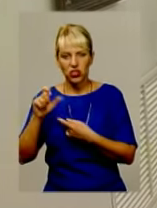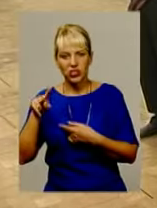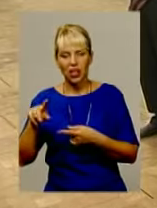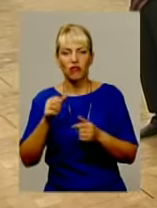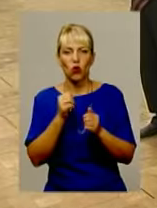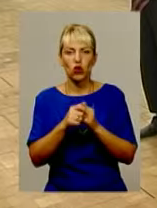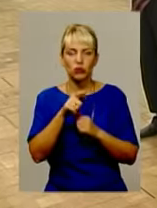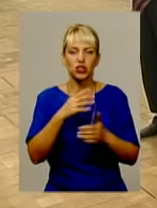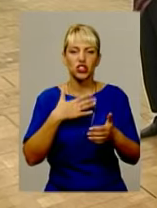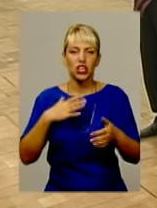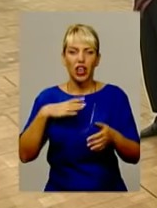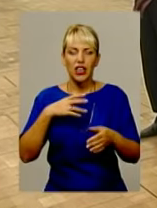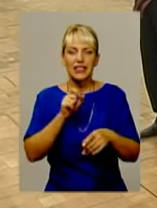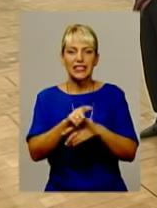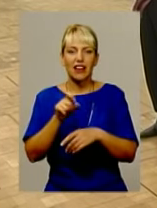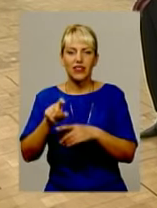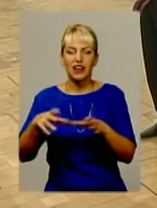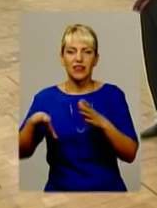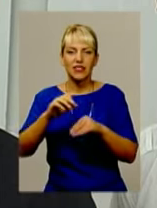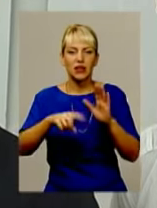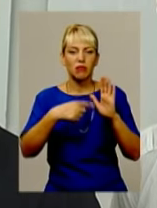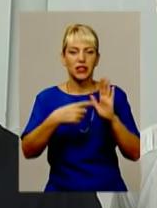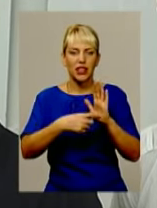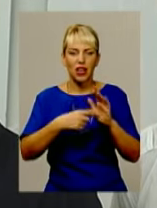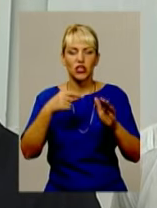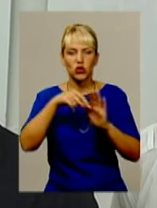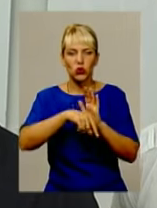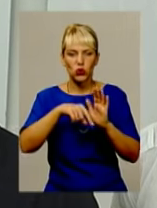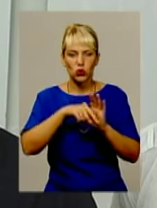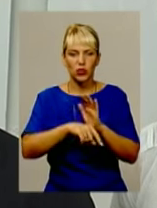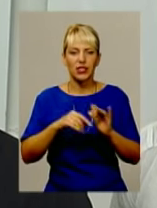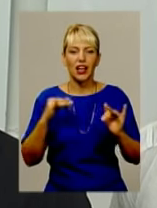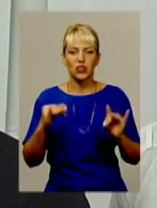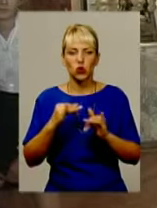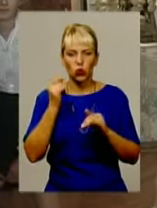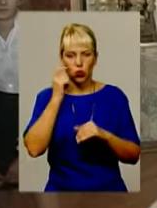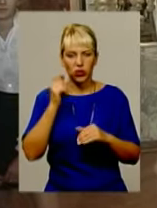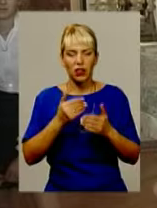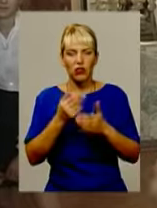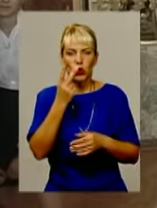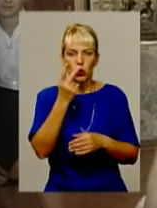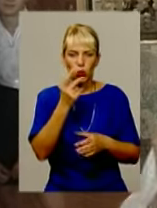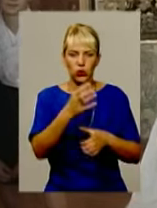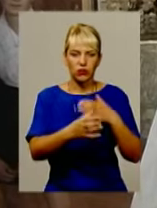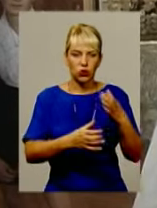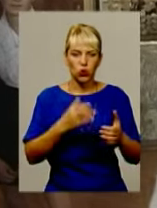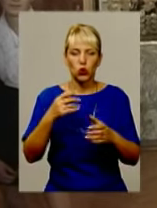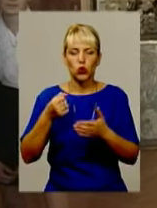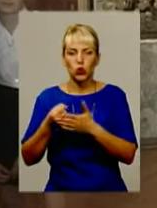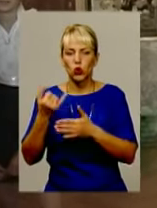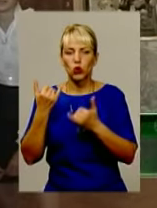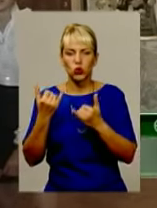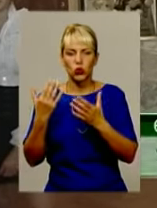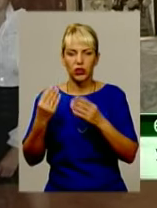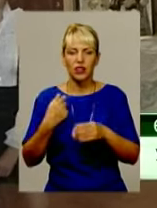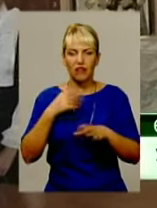завдання. Усі питання стосуються історії України – від другої світової до сьогодення. Вдалося відповісти на ці всі